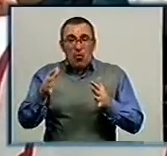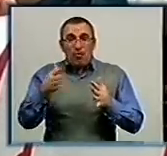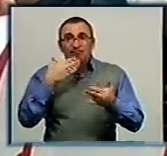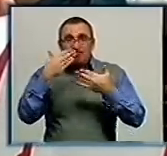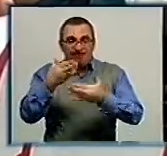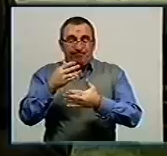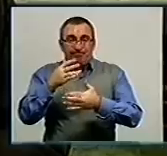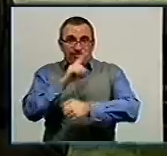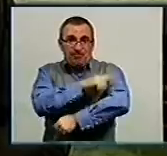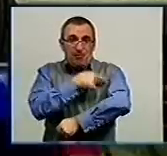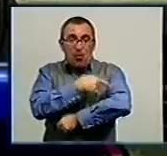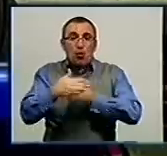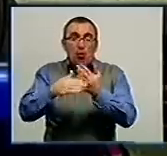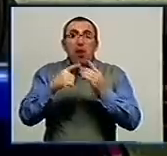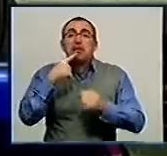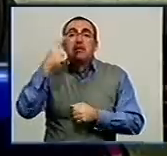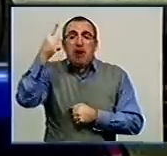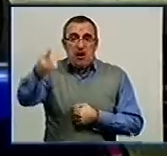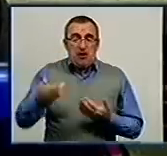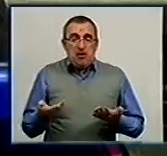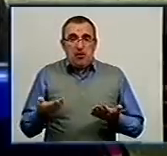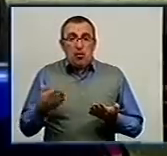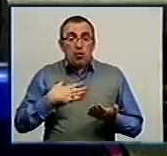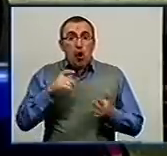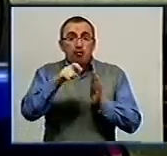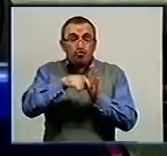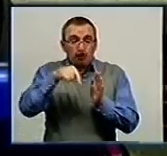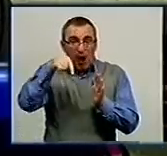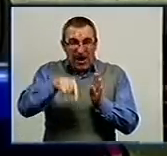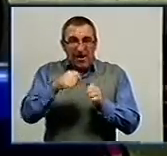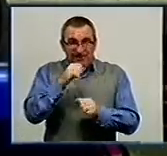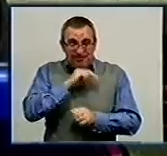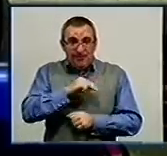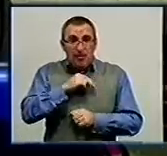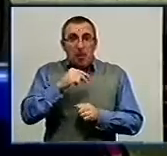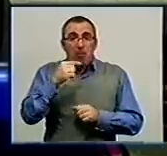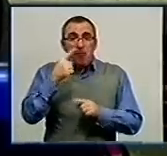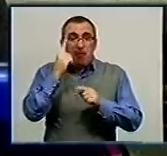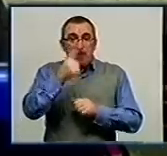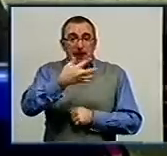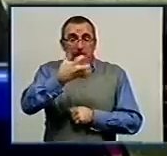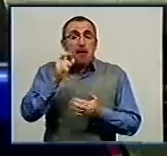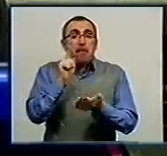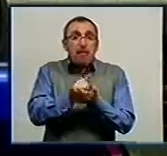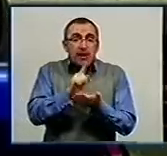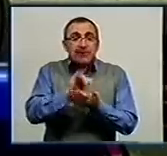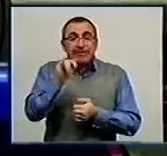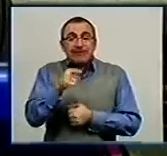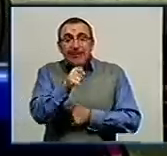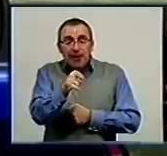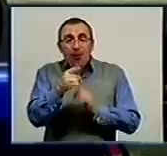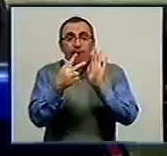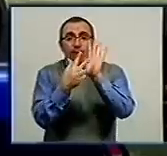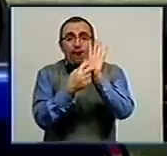допомогою так далеко. У нас тільки на шахті більше полутора тисячі пенсіонерів, з них майже